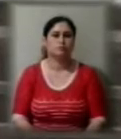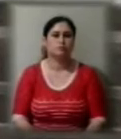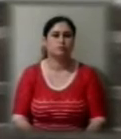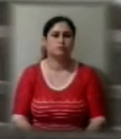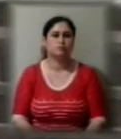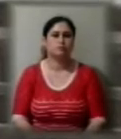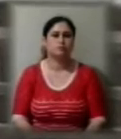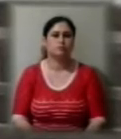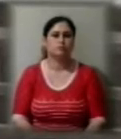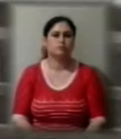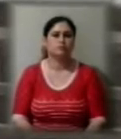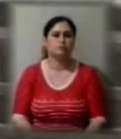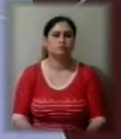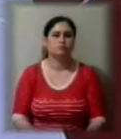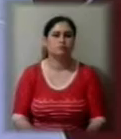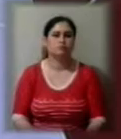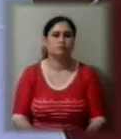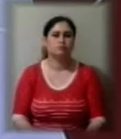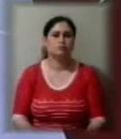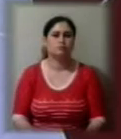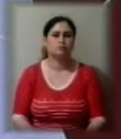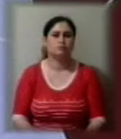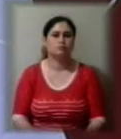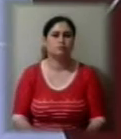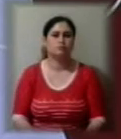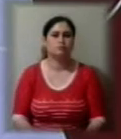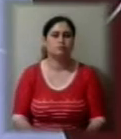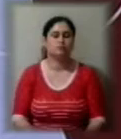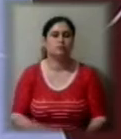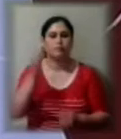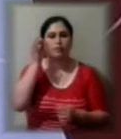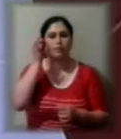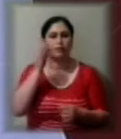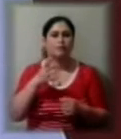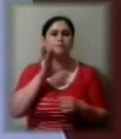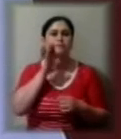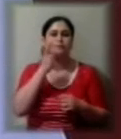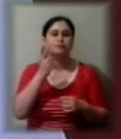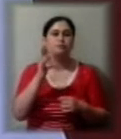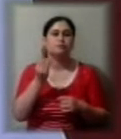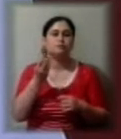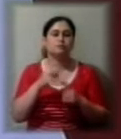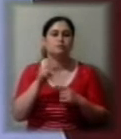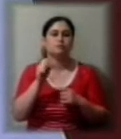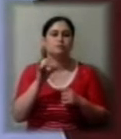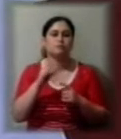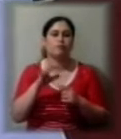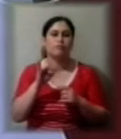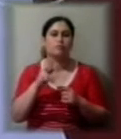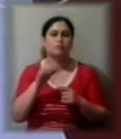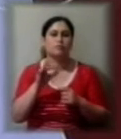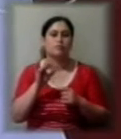Чепінова. Новини на Суспільному. Харсон. Нагадаємо, вранці 1 січня в Каховці у Володимира Чебукіна стріляв